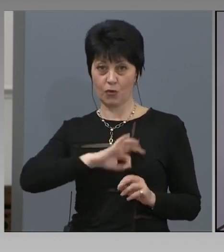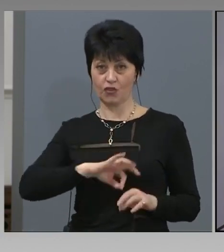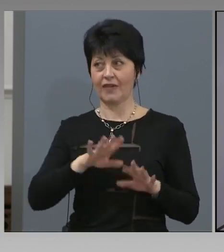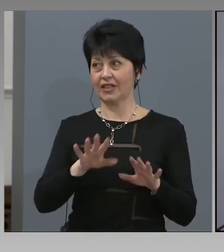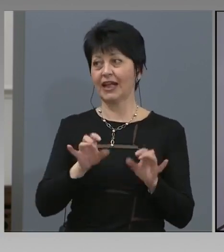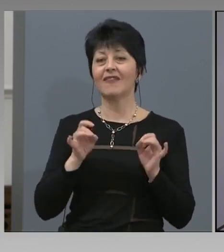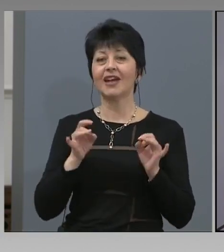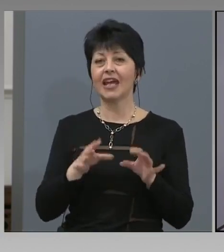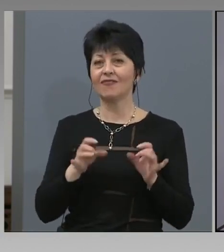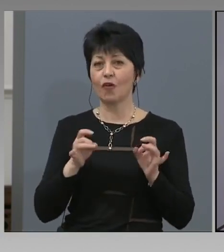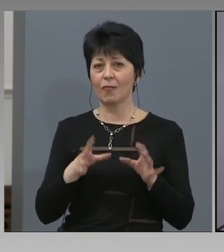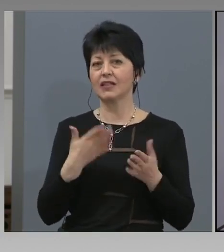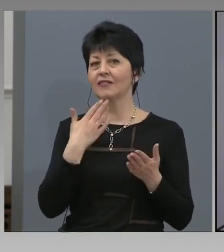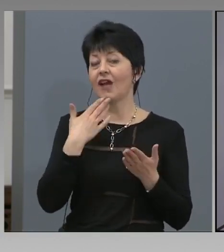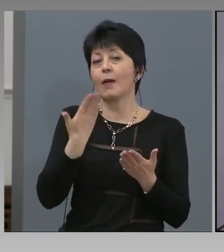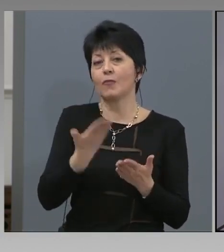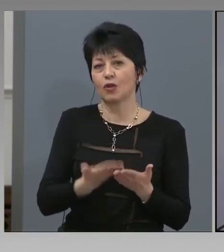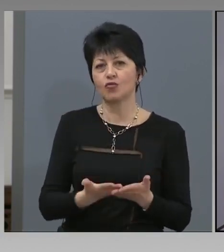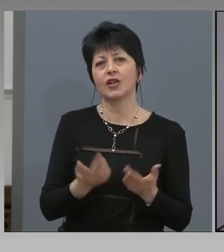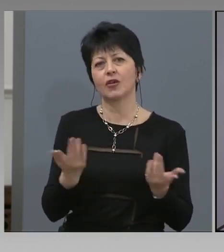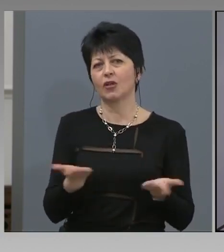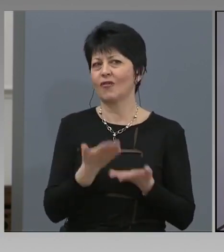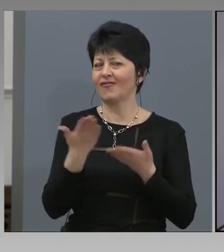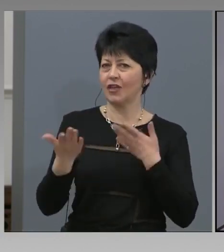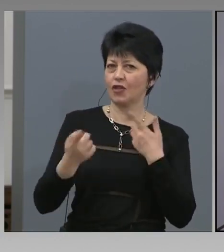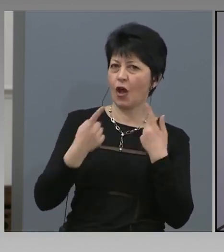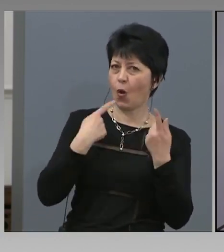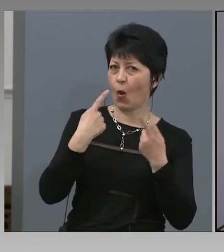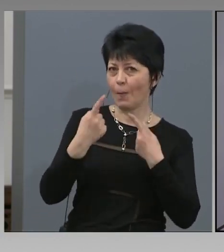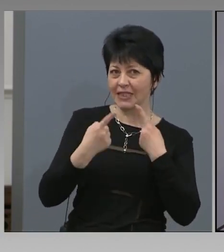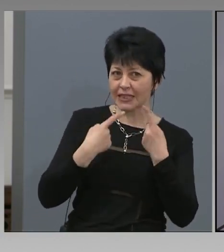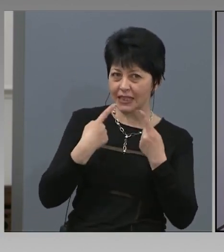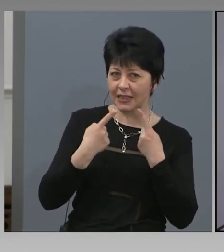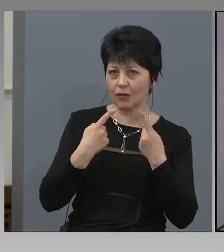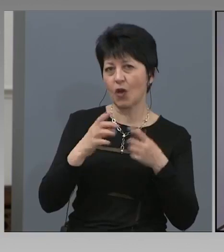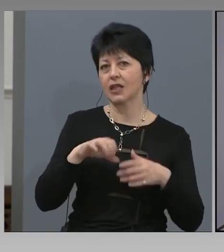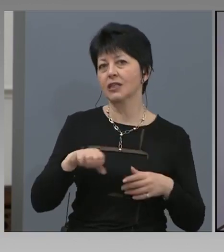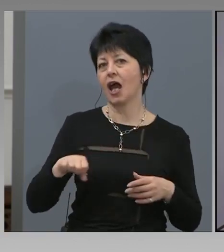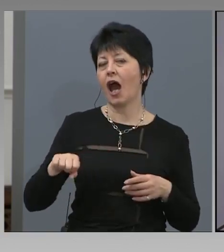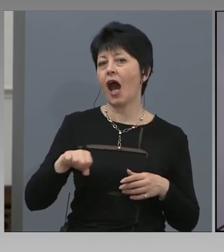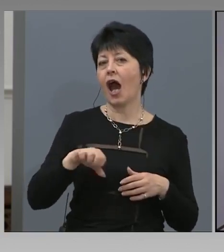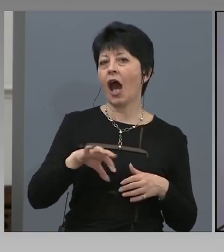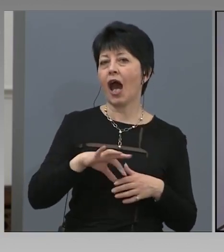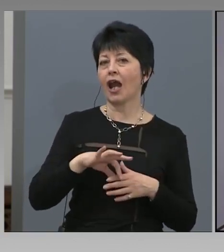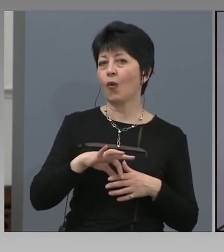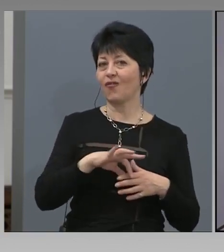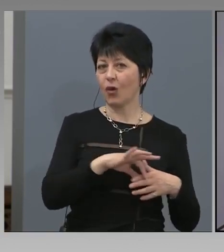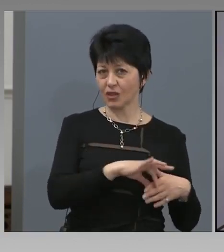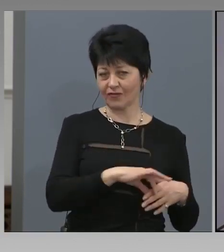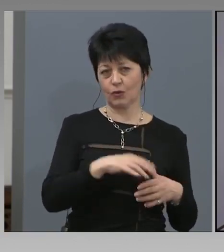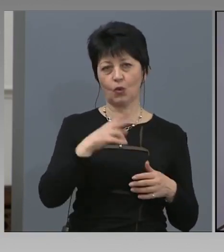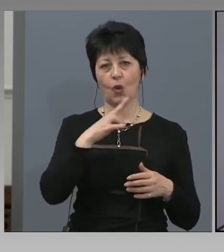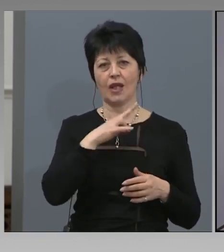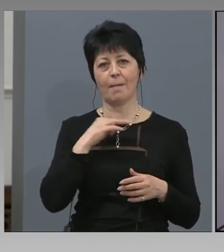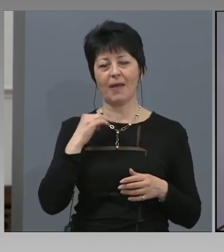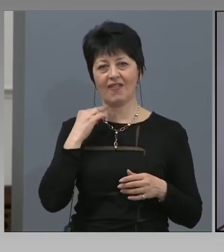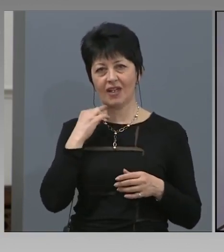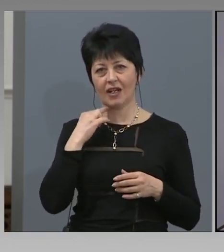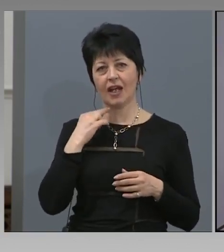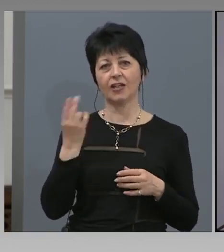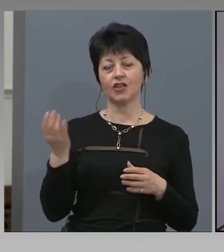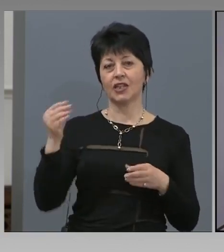предложение, което вече е обсъдено с ръководство на МВР и предстои неговото въввеждение следващата седмица.